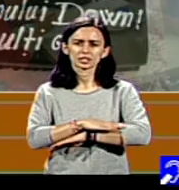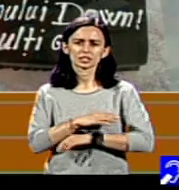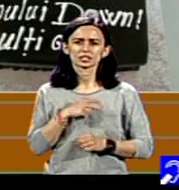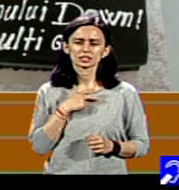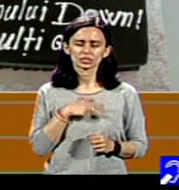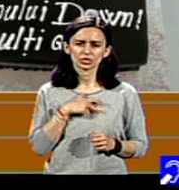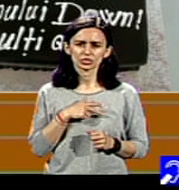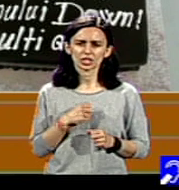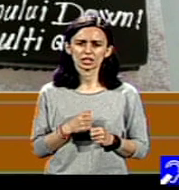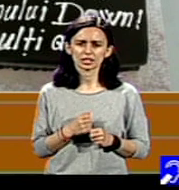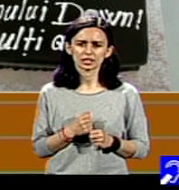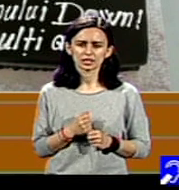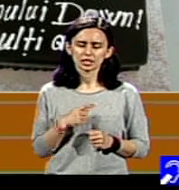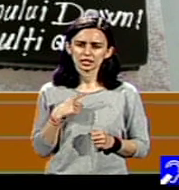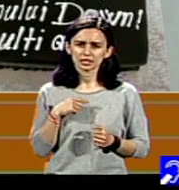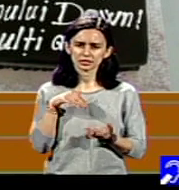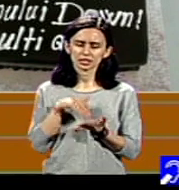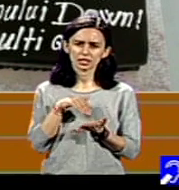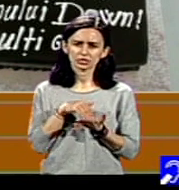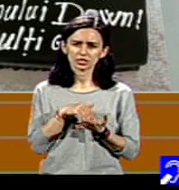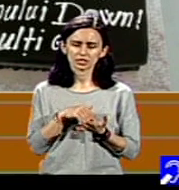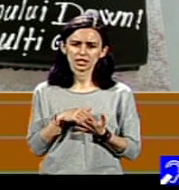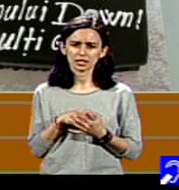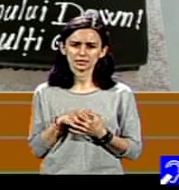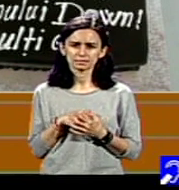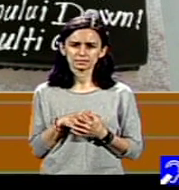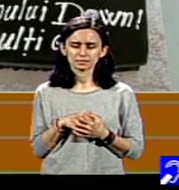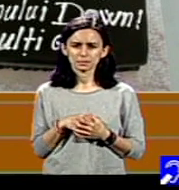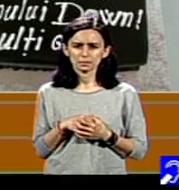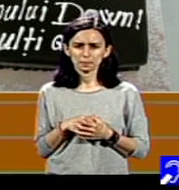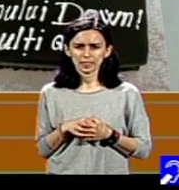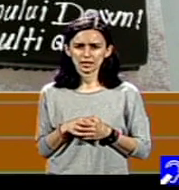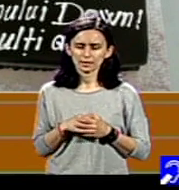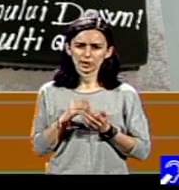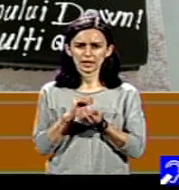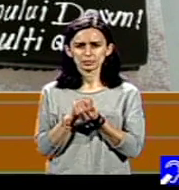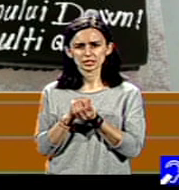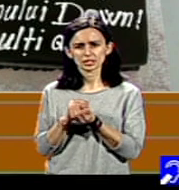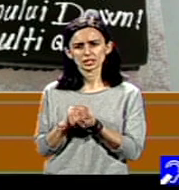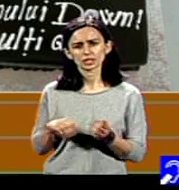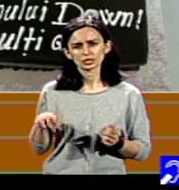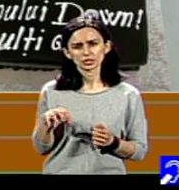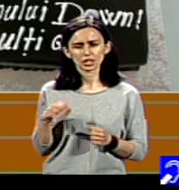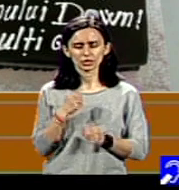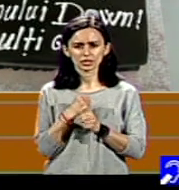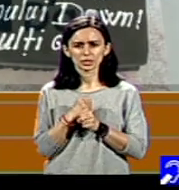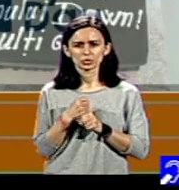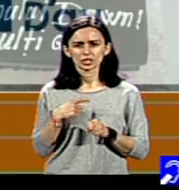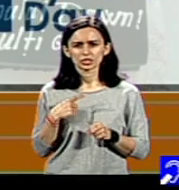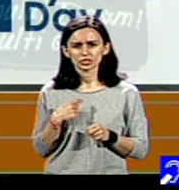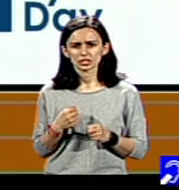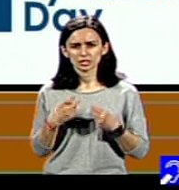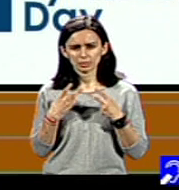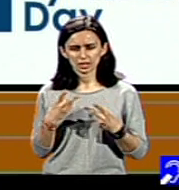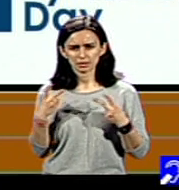necesar păstrării unui loc de muncă. Și este mai important,